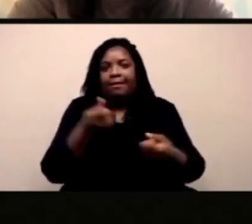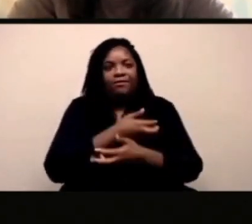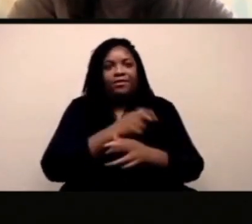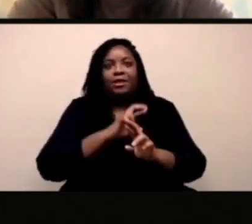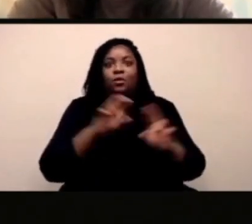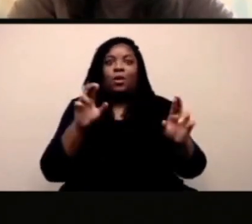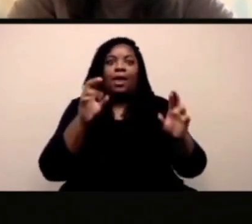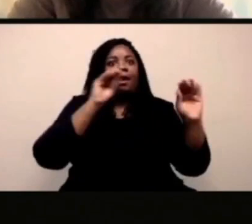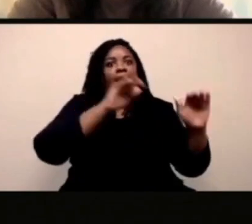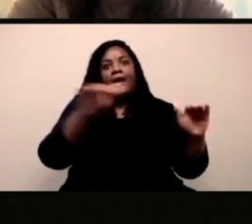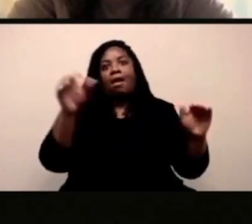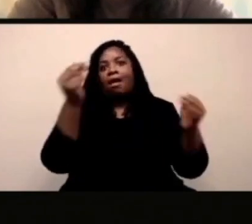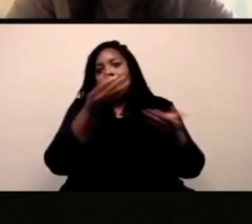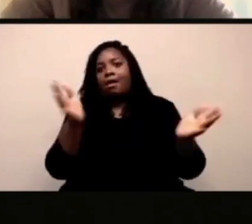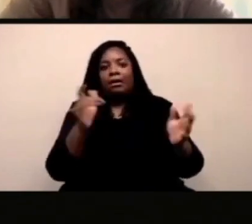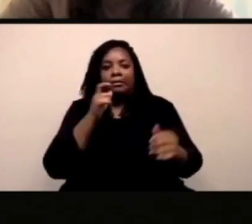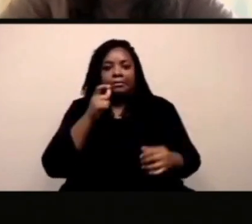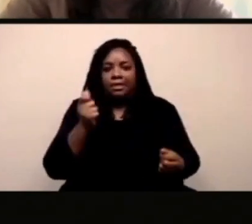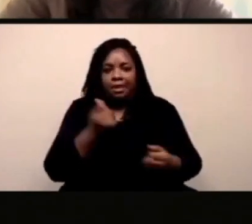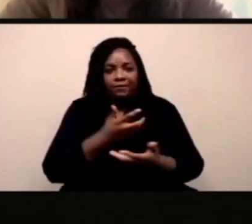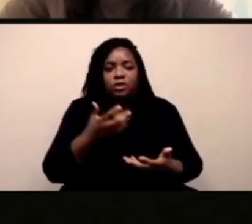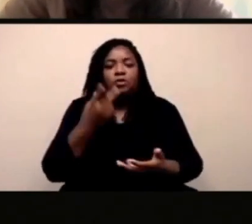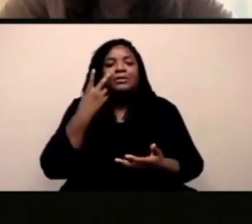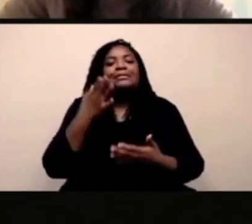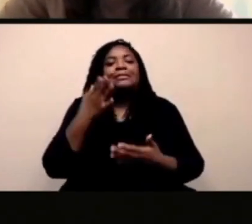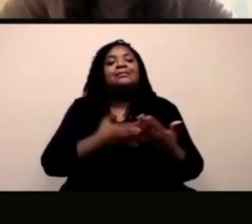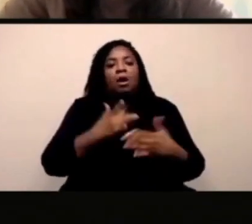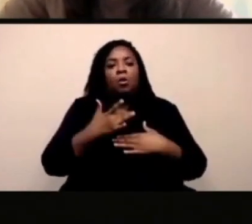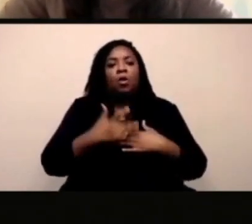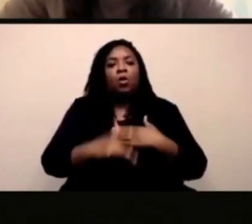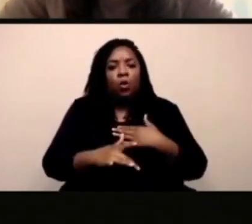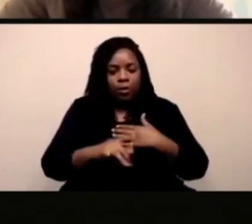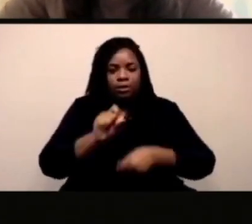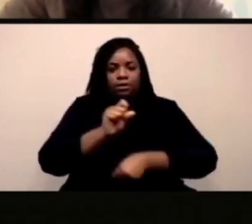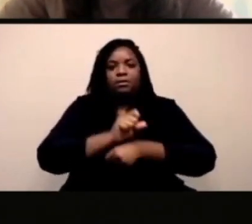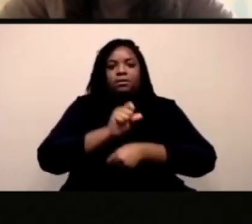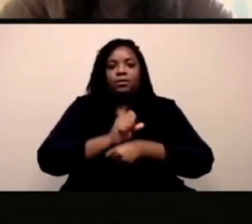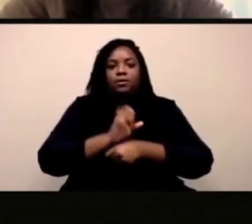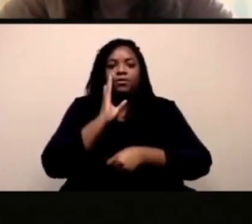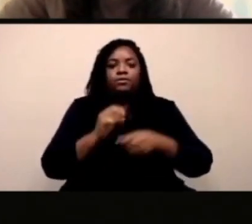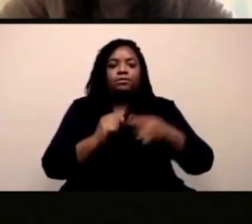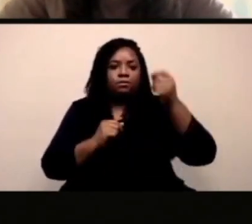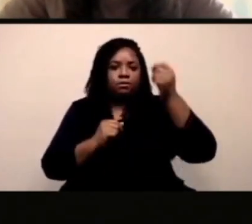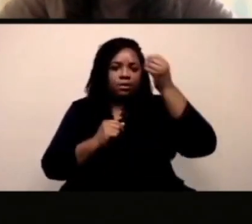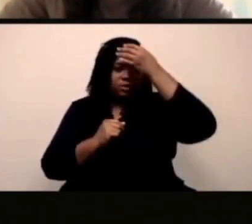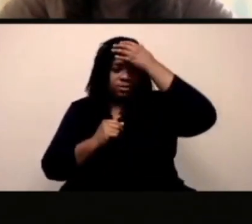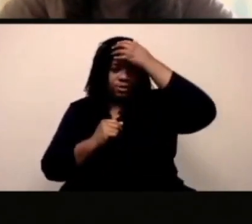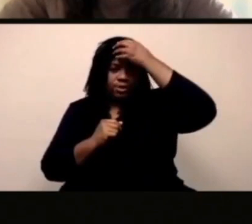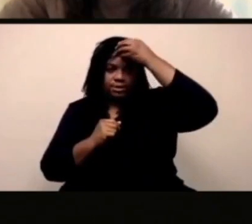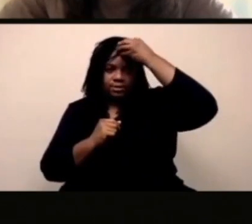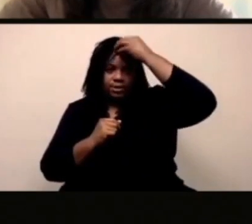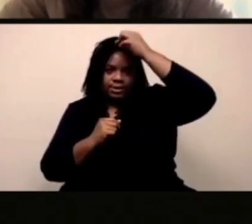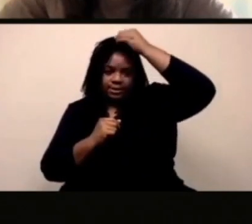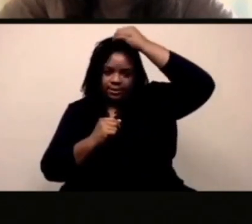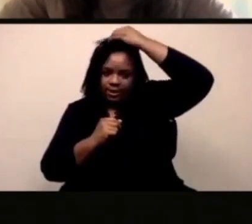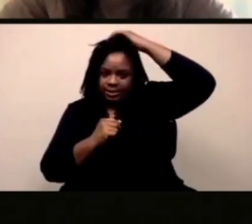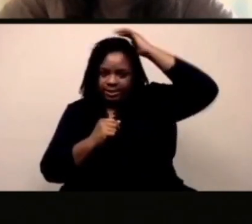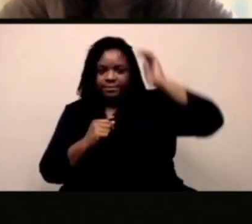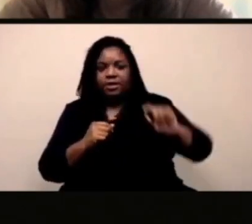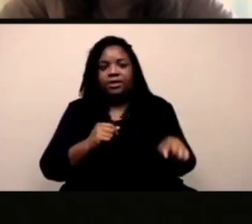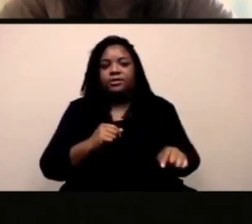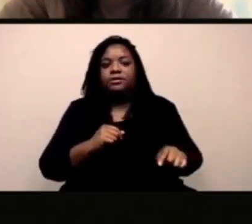il pubblico per farci dare qualche opinione. Come potete vedere non tutti siamo pronti per condividere.